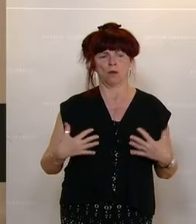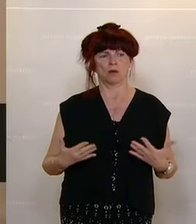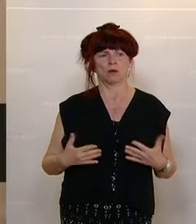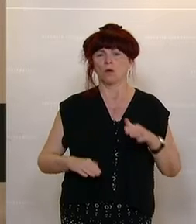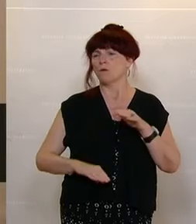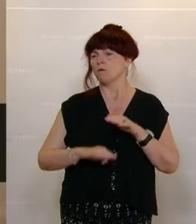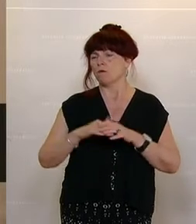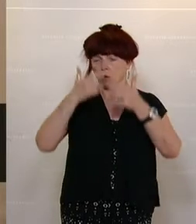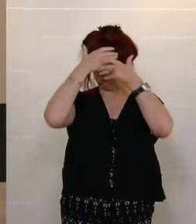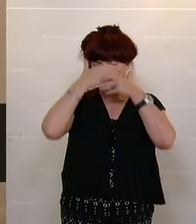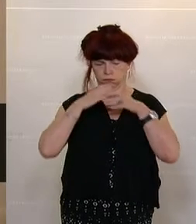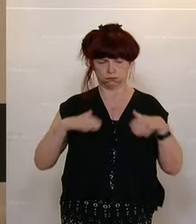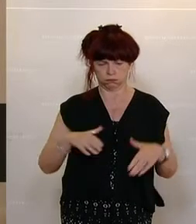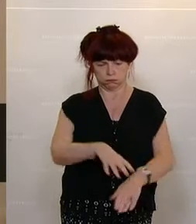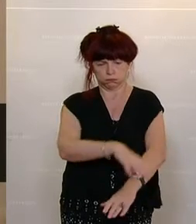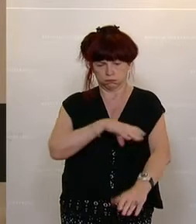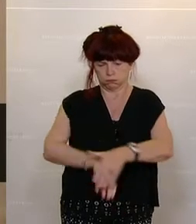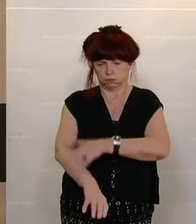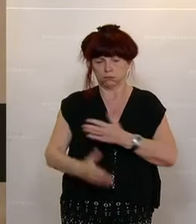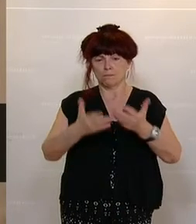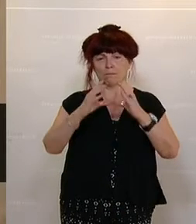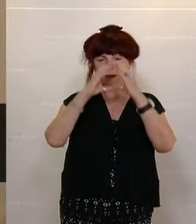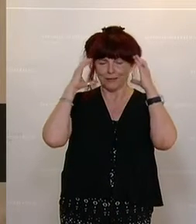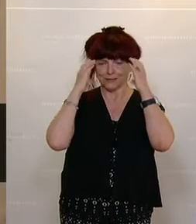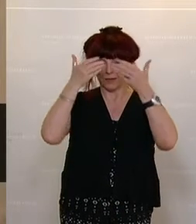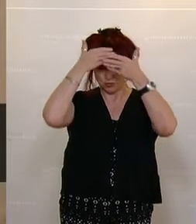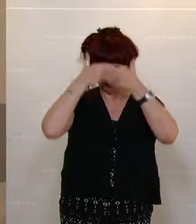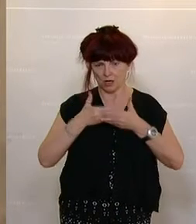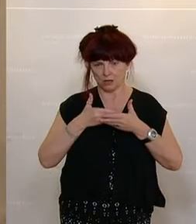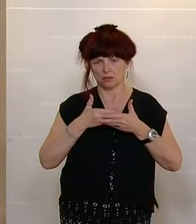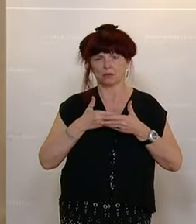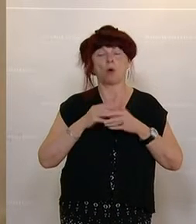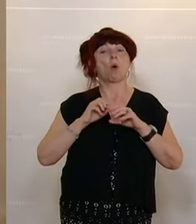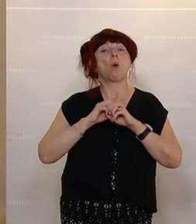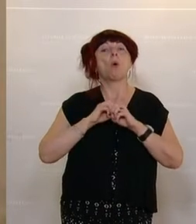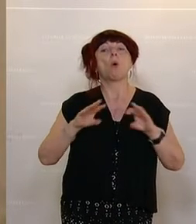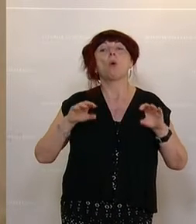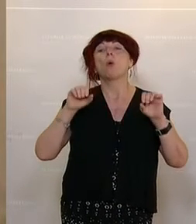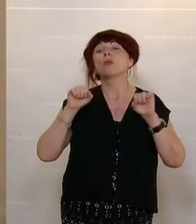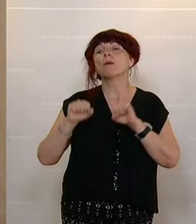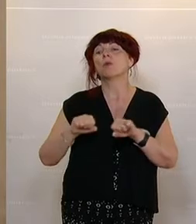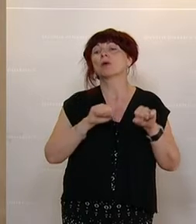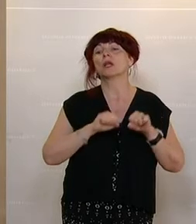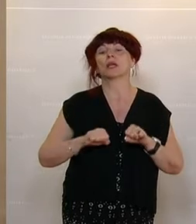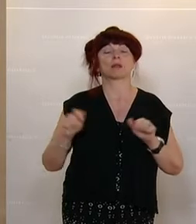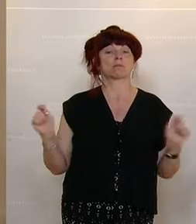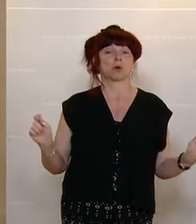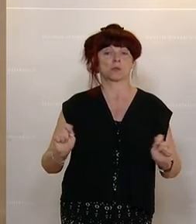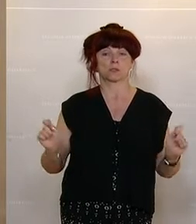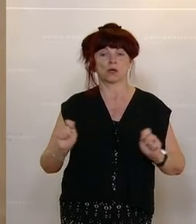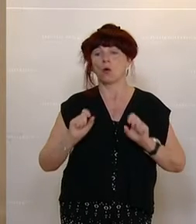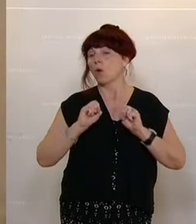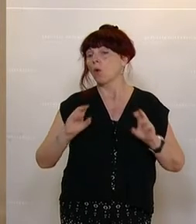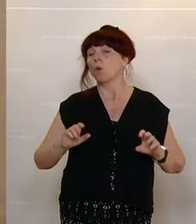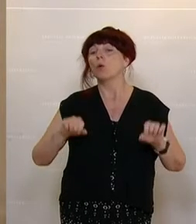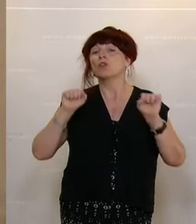Vollmontur, Maske, Schild, ohne Möglichkeit einer Pause, ohne Möglichkeit